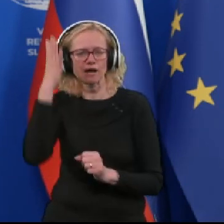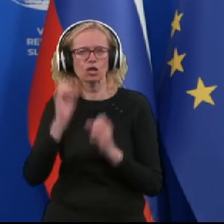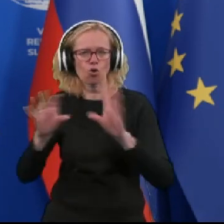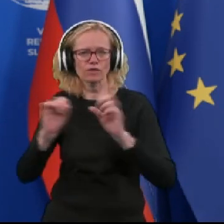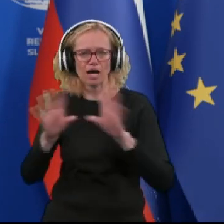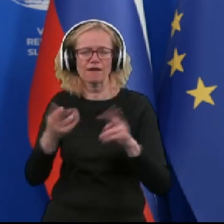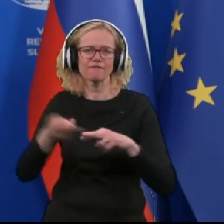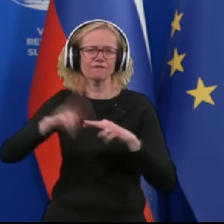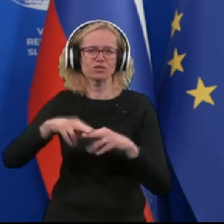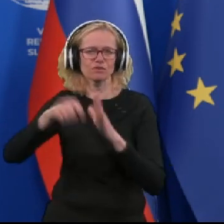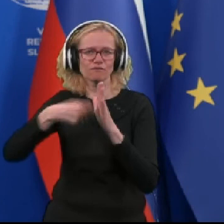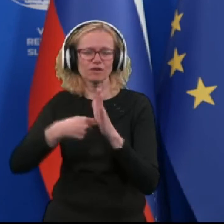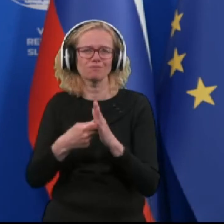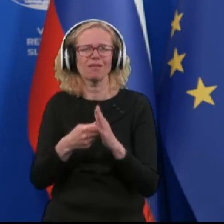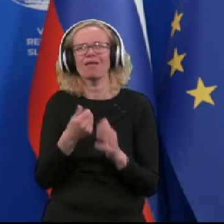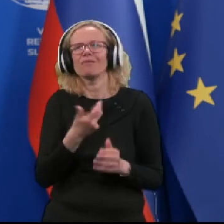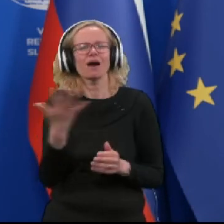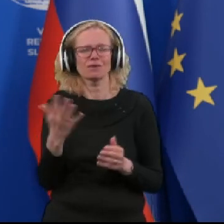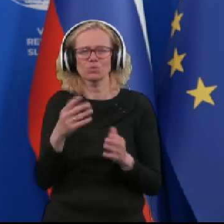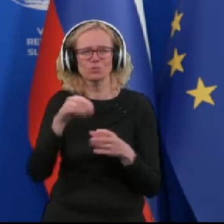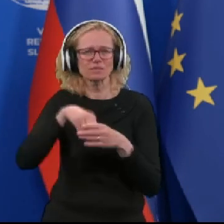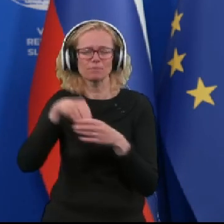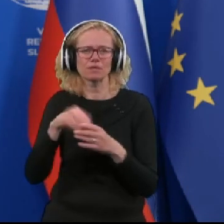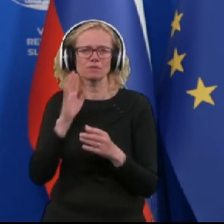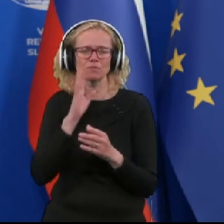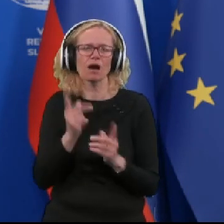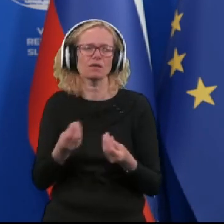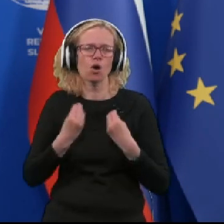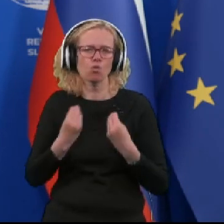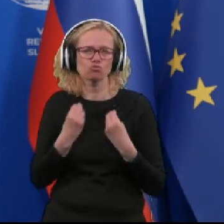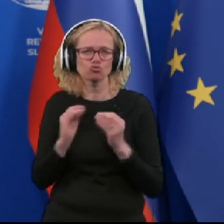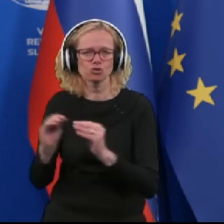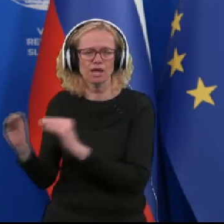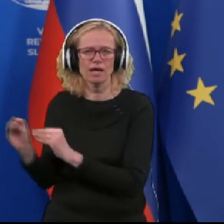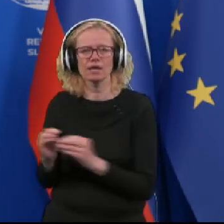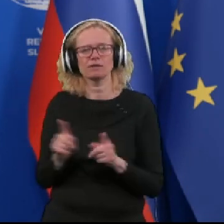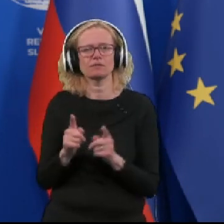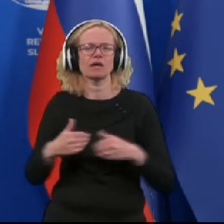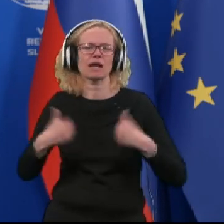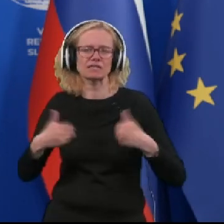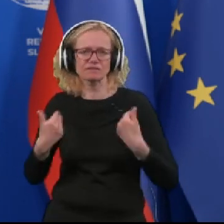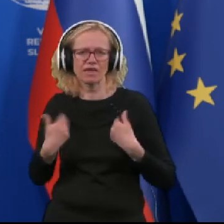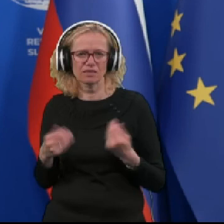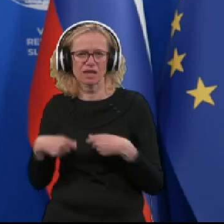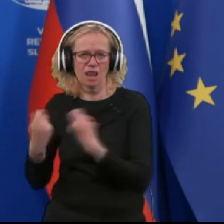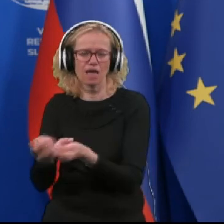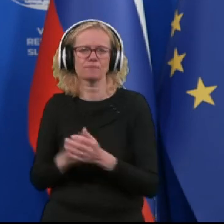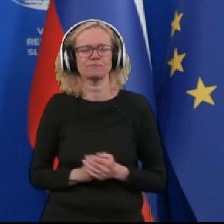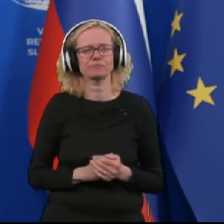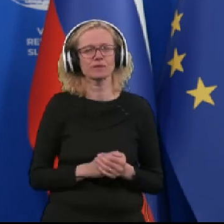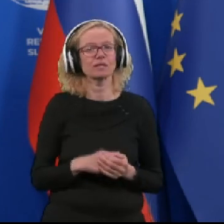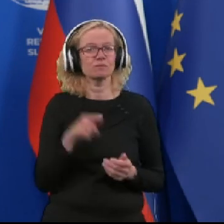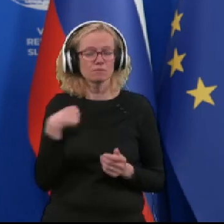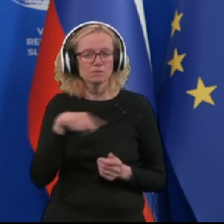filmov, torej nekih vsebin, ki bi jih kaj naučile in razvedrile. S tem ugotavljamo, da pravzaprav